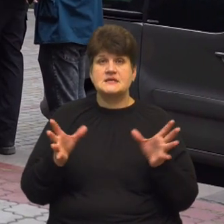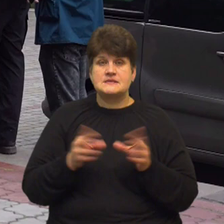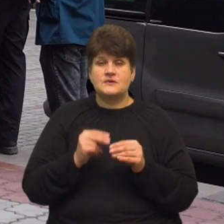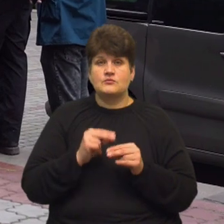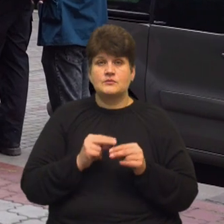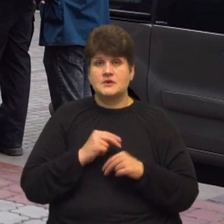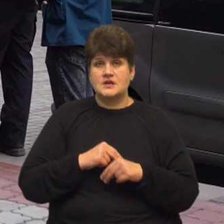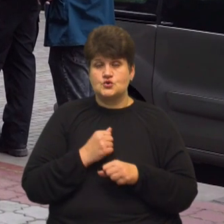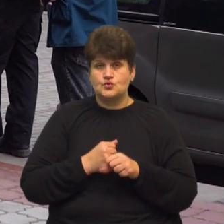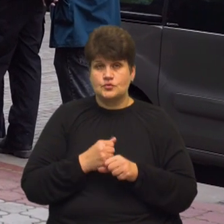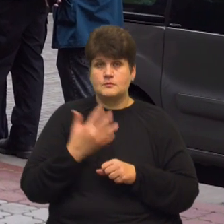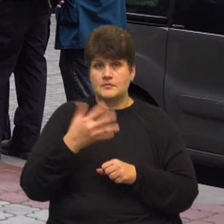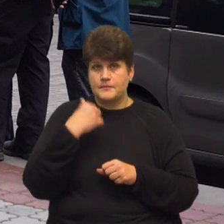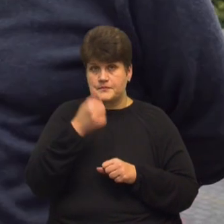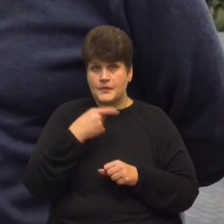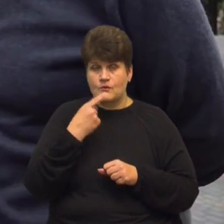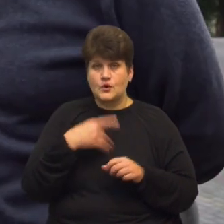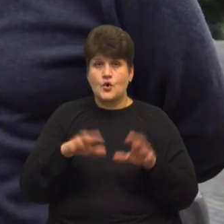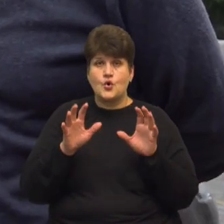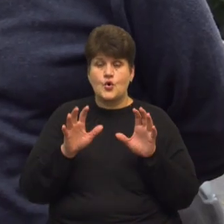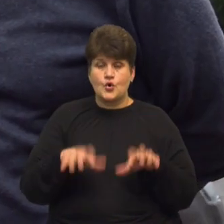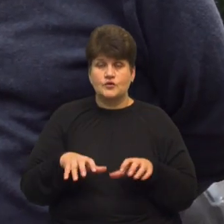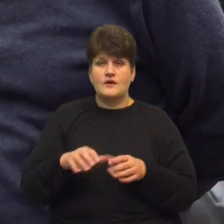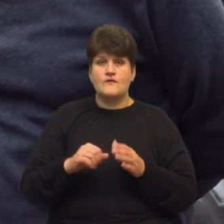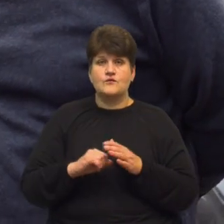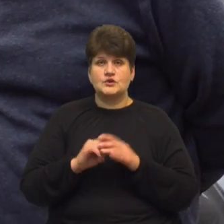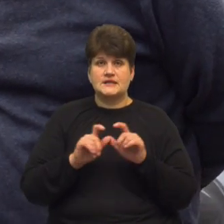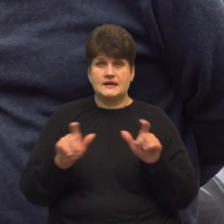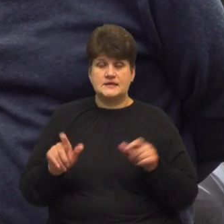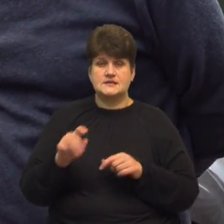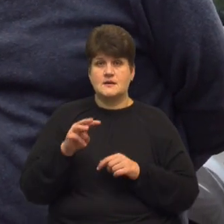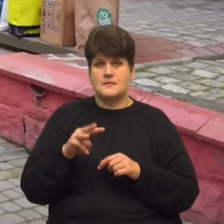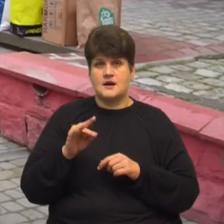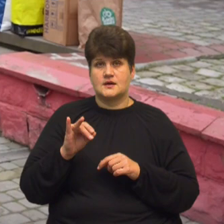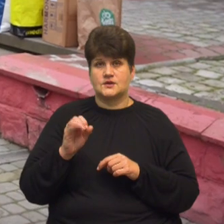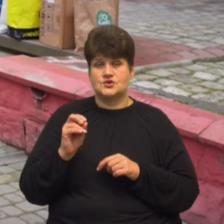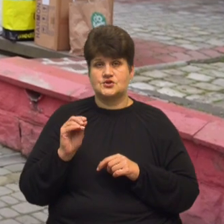п'ять років, розповідає голова фундації «Релікта» Марчін Кшепковський.